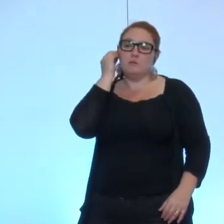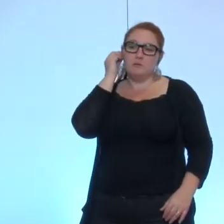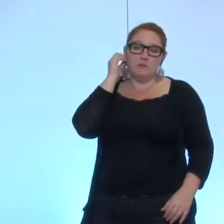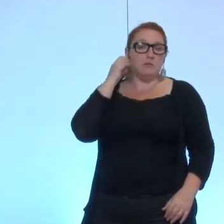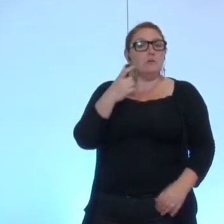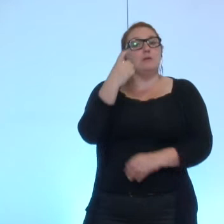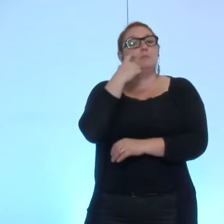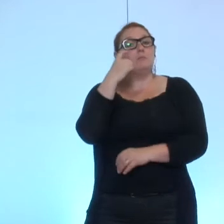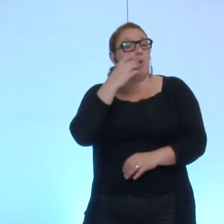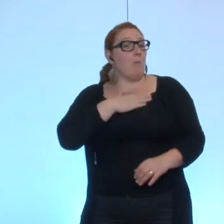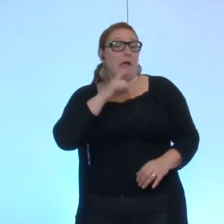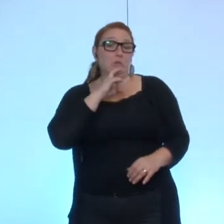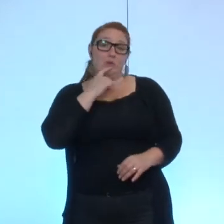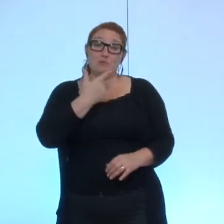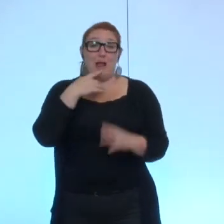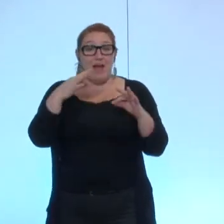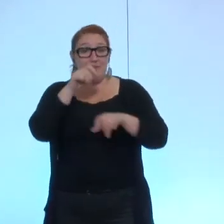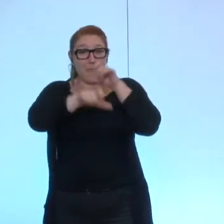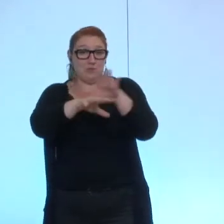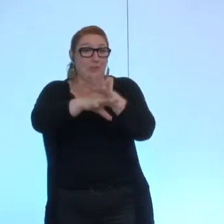Ma remarque concernait bien le nombre d'élus